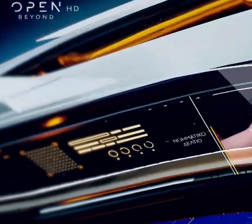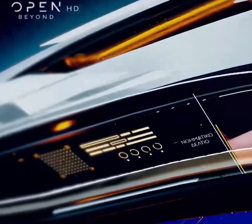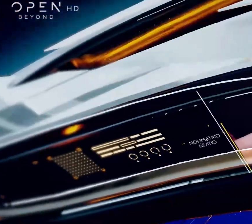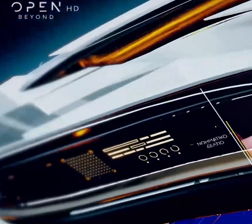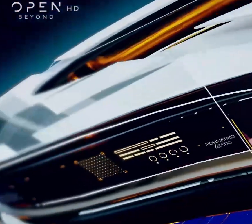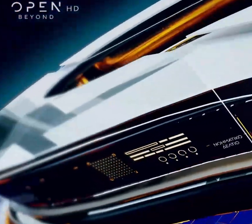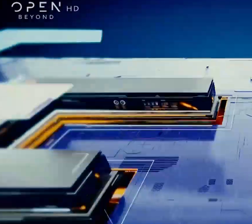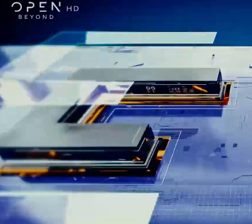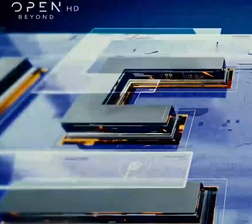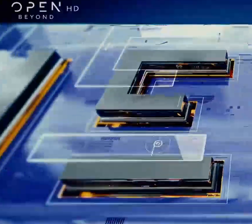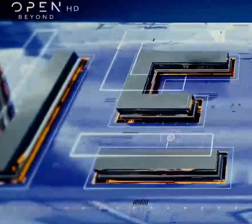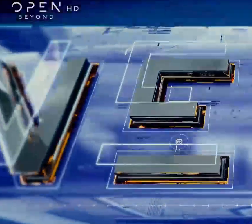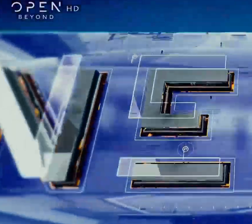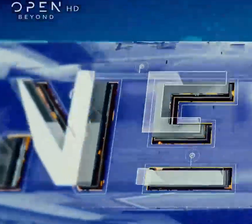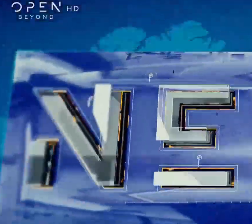Μουσική